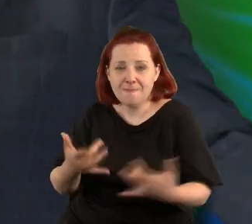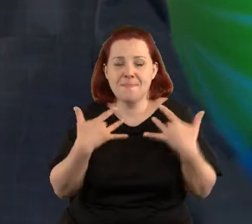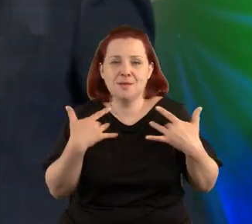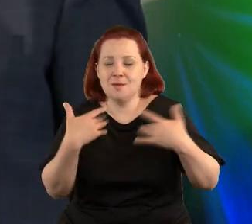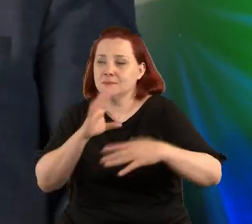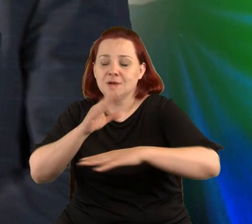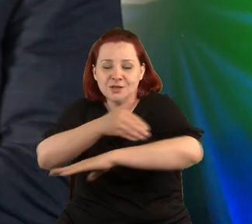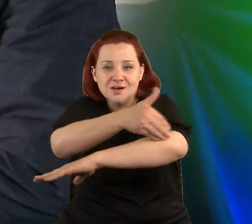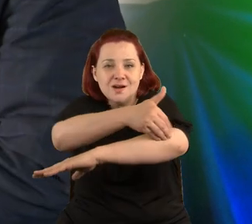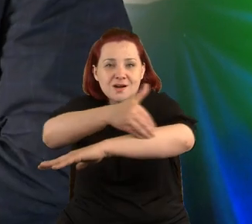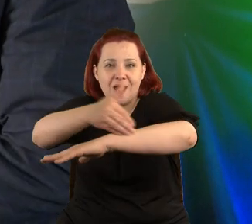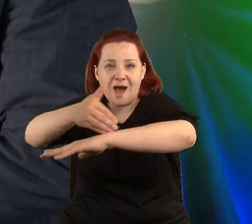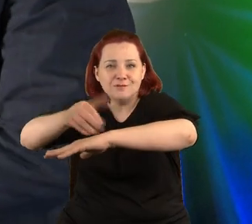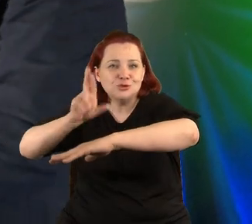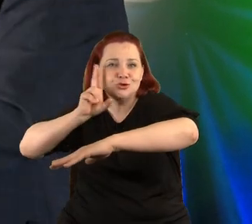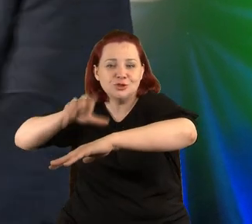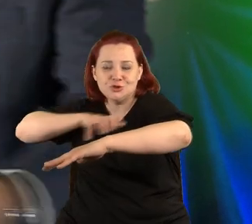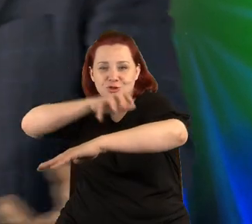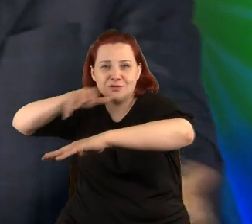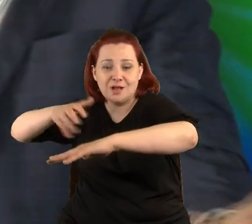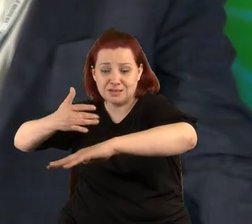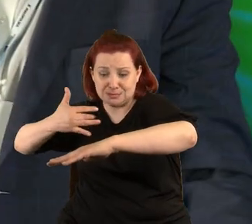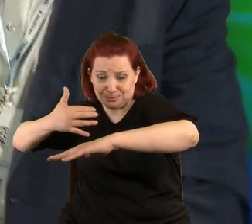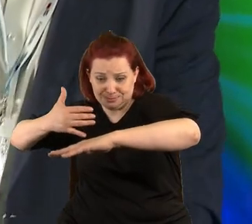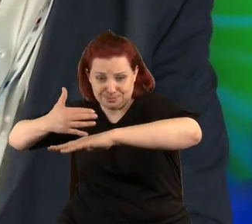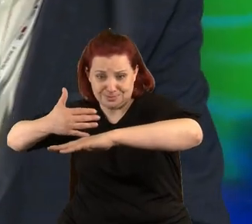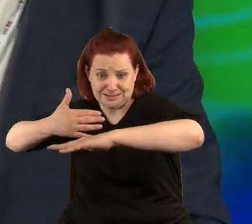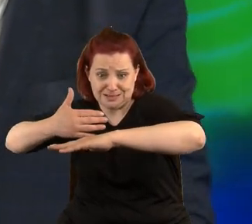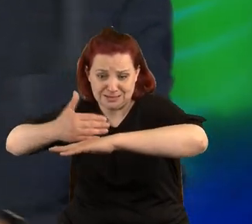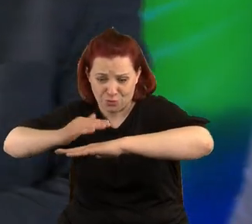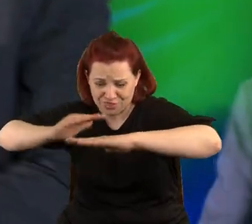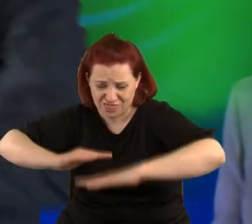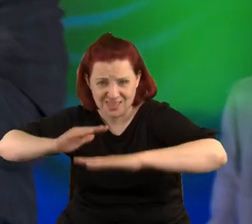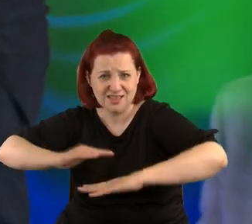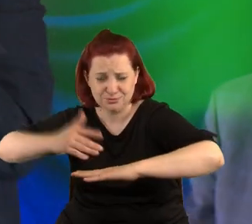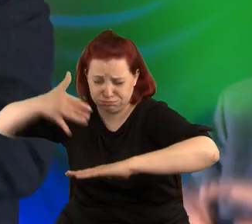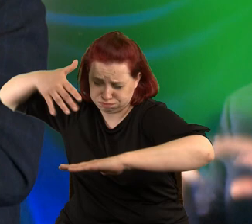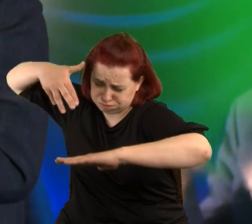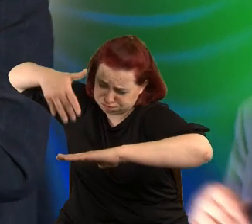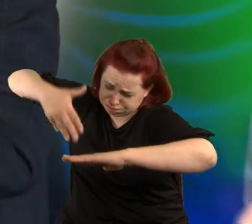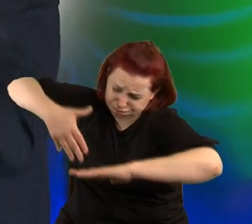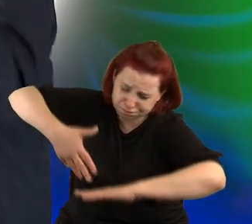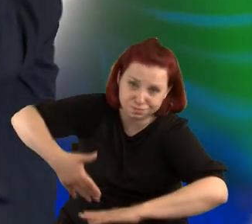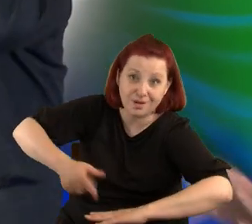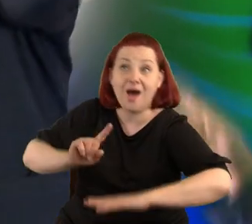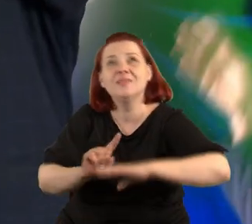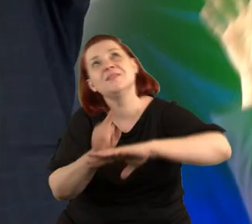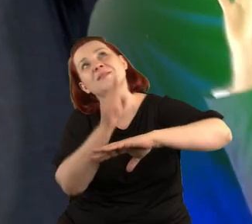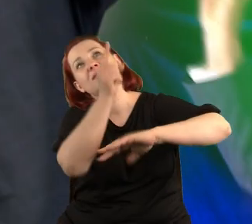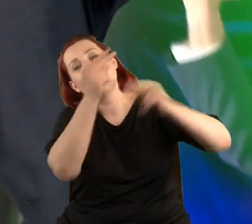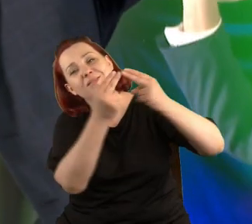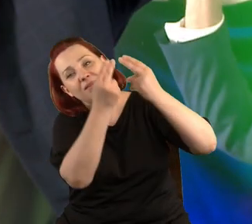krawędzi rzeczywistości, na najbliższych, na najniższych poziomach, a tam w niebie,